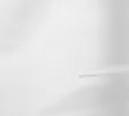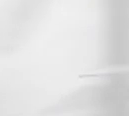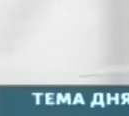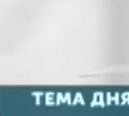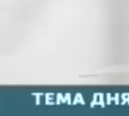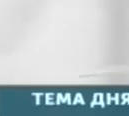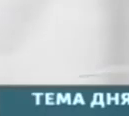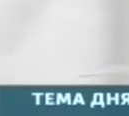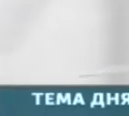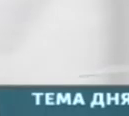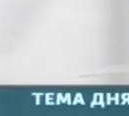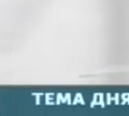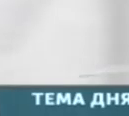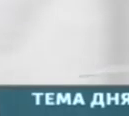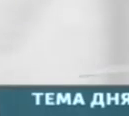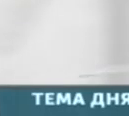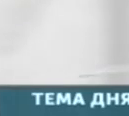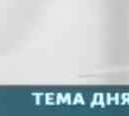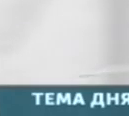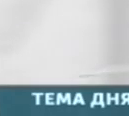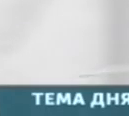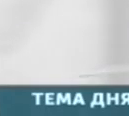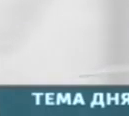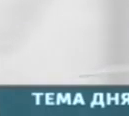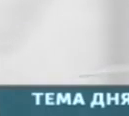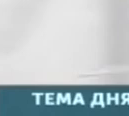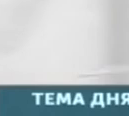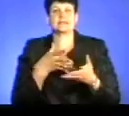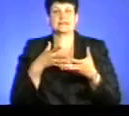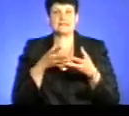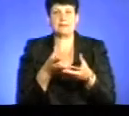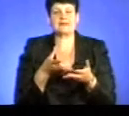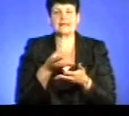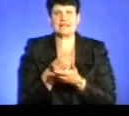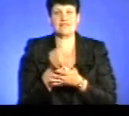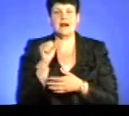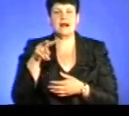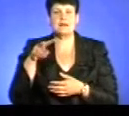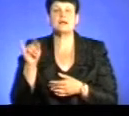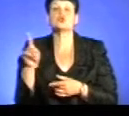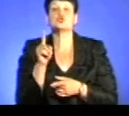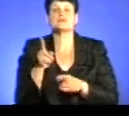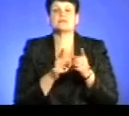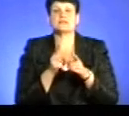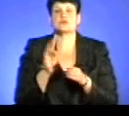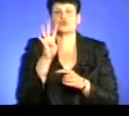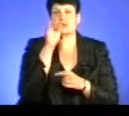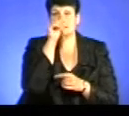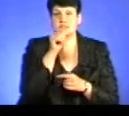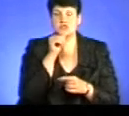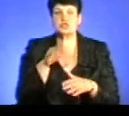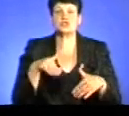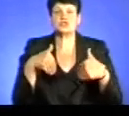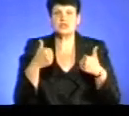6 лютого діє закон, який посилив тиск на неплатників-алімантів, що змінилося за ці 4 місяці, та чи дав закон